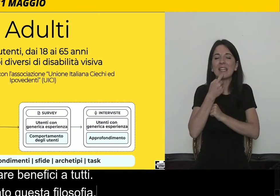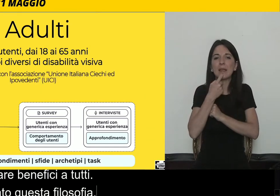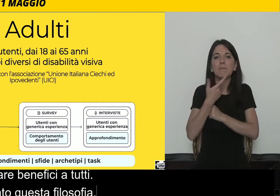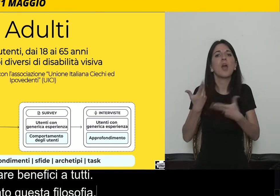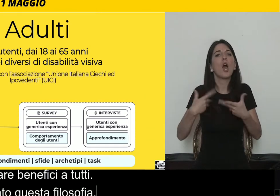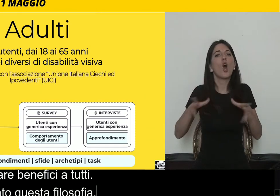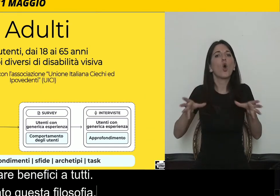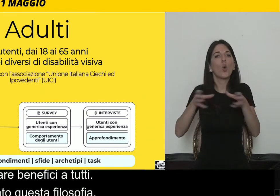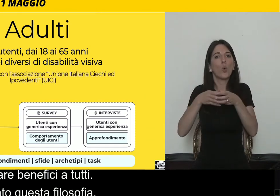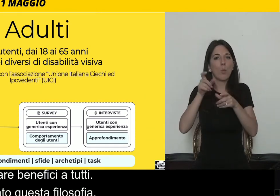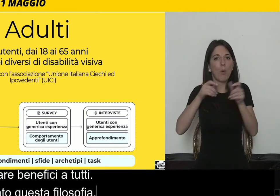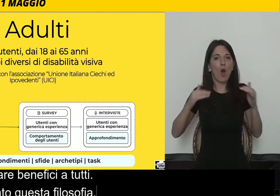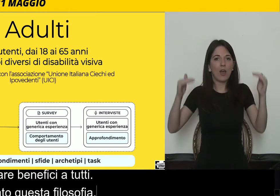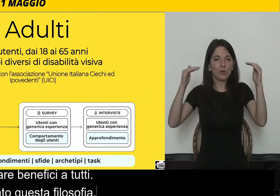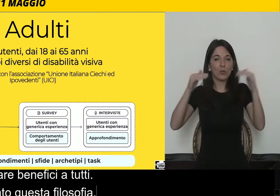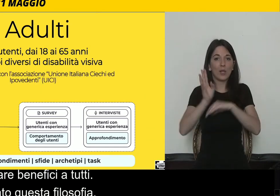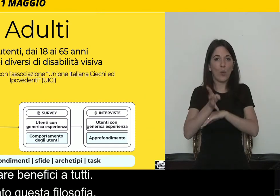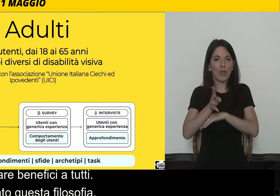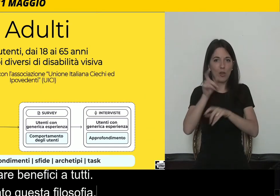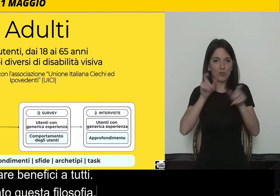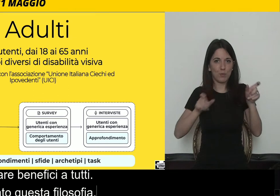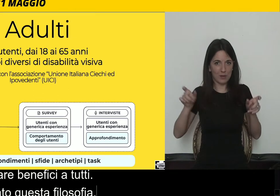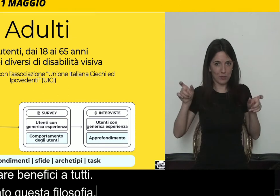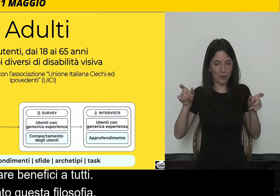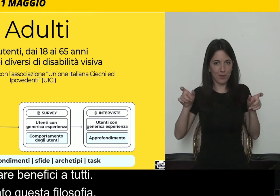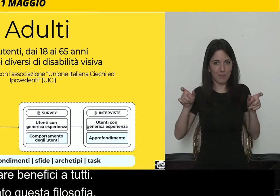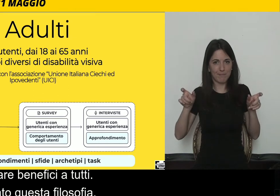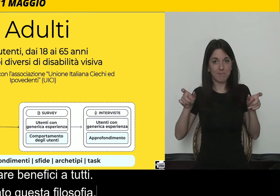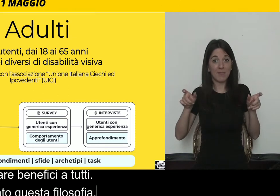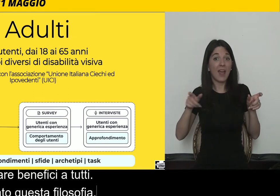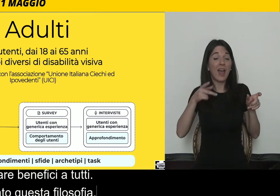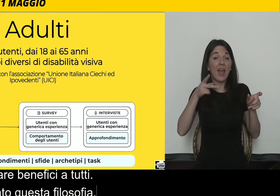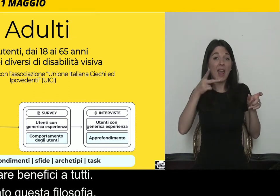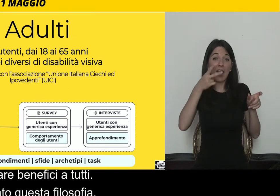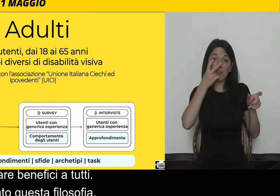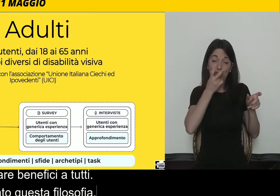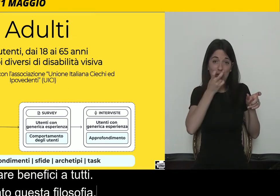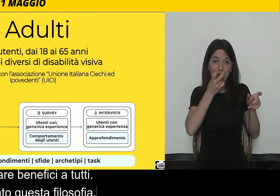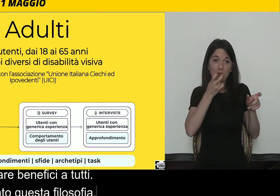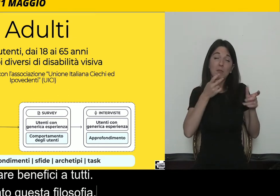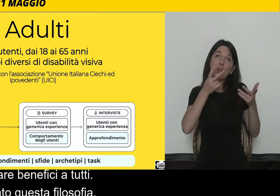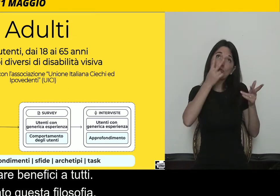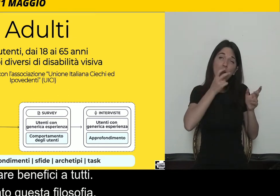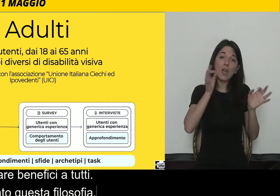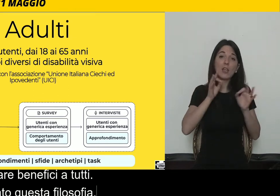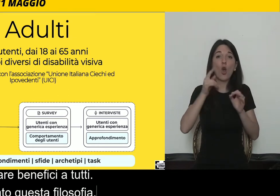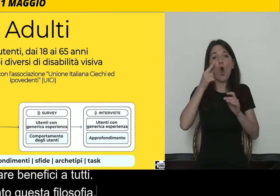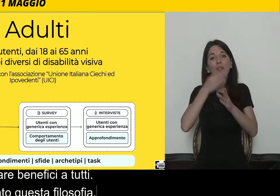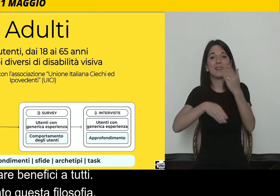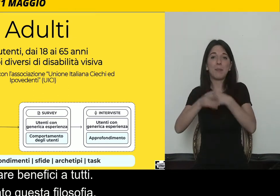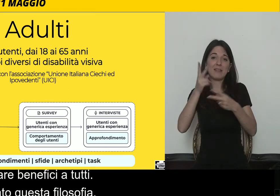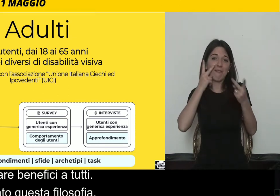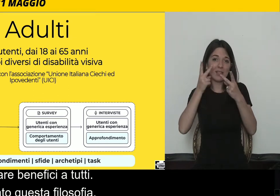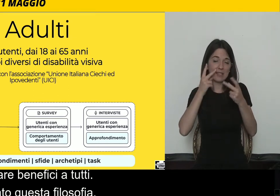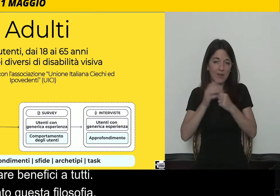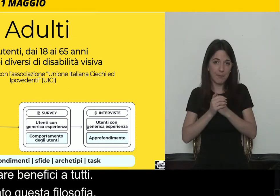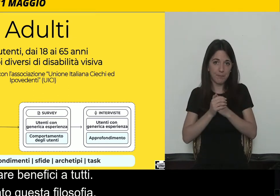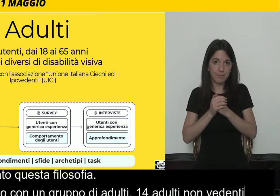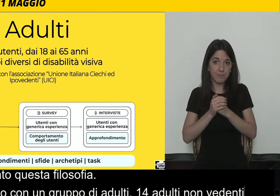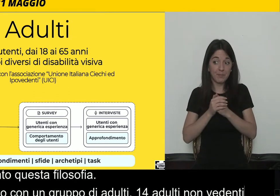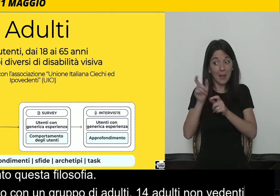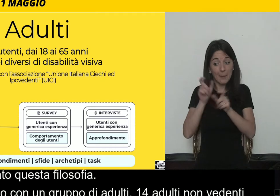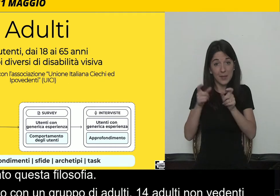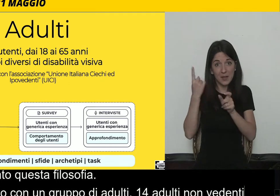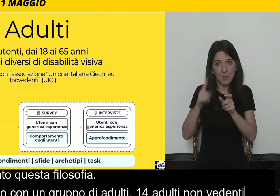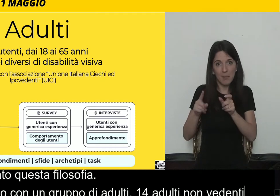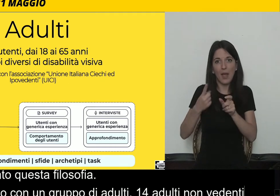adulti, 14 adulti, non vedenti o con disabilità visiva. Utenti con